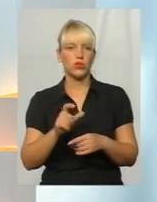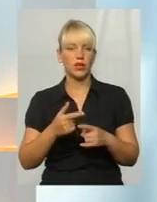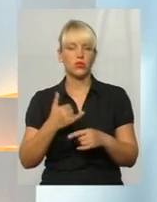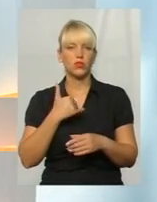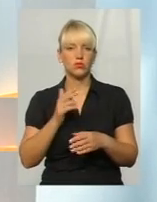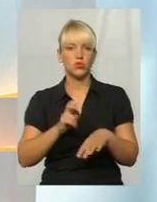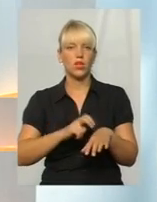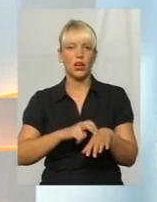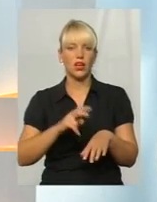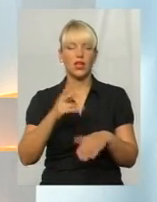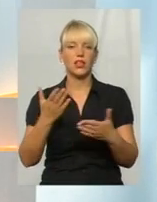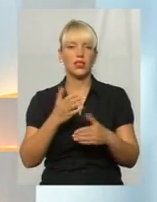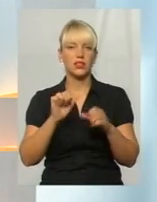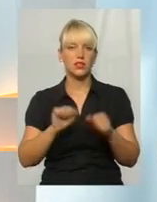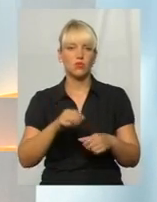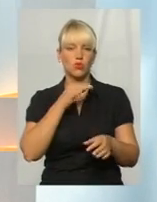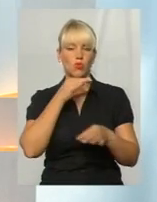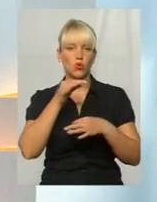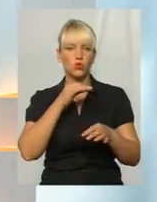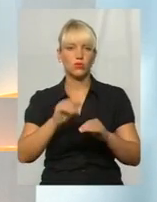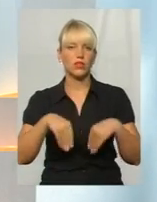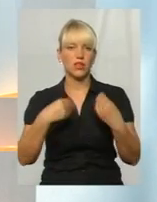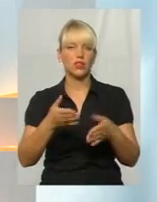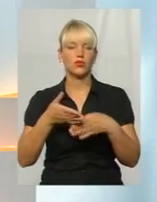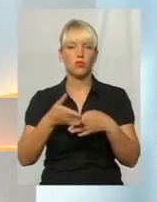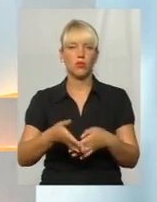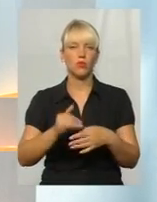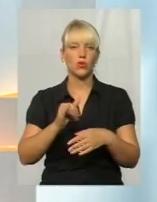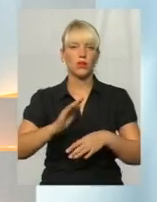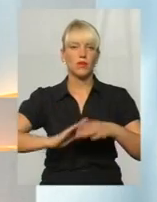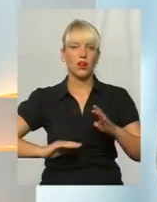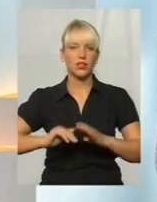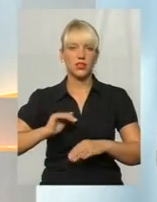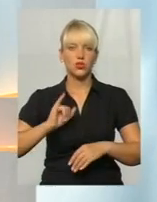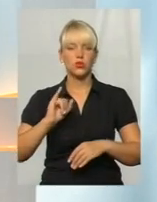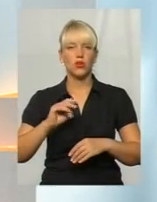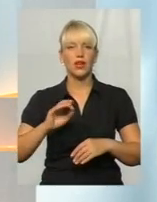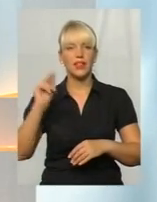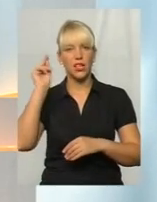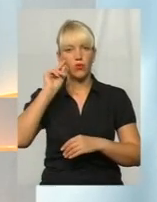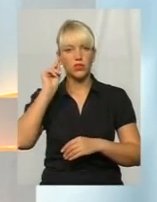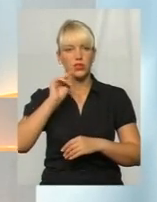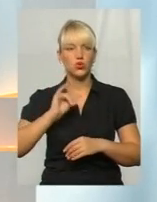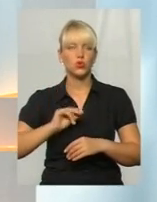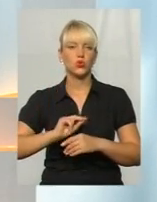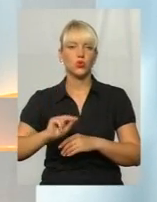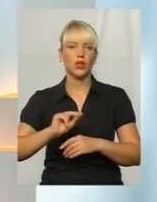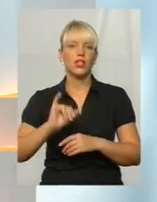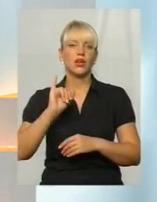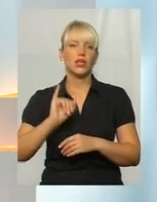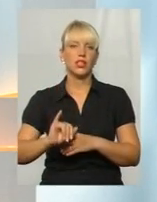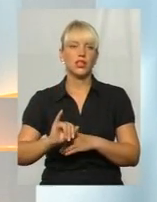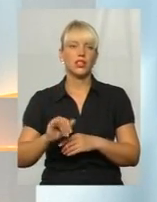лікарі, які зможуть проконсультувати і надати допомогу і практичну, і теоретичну, і